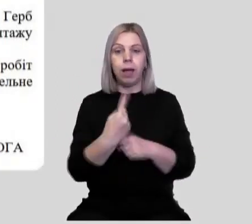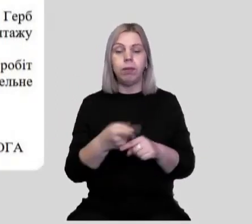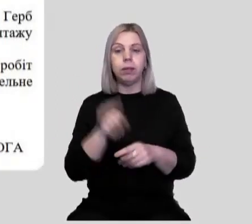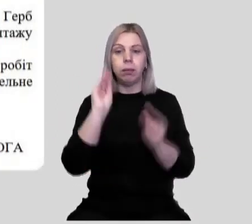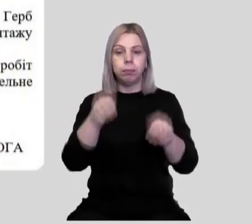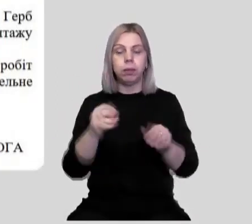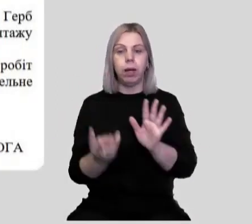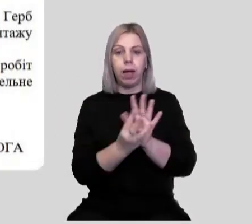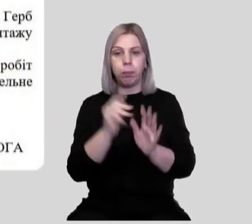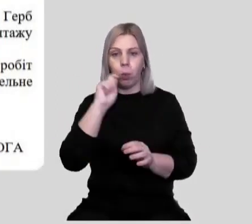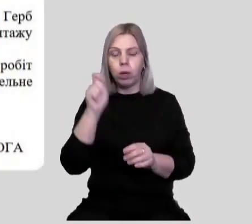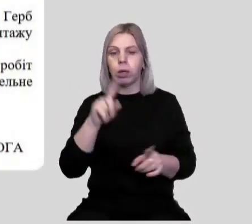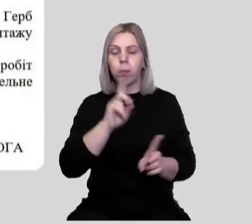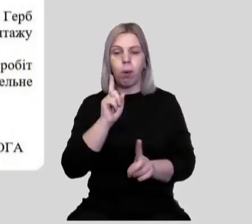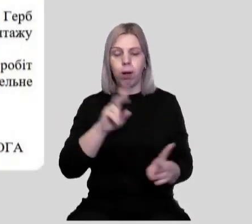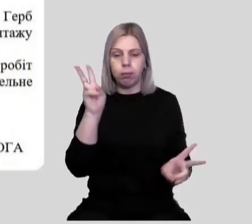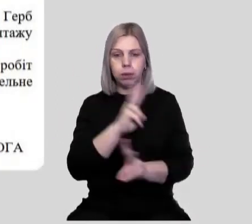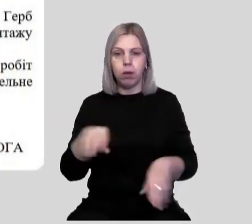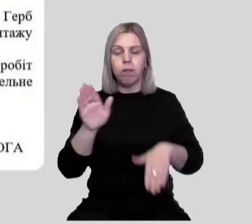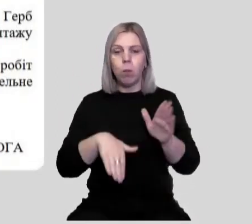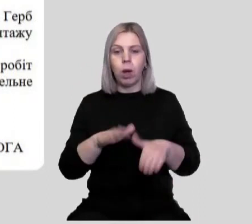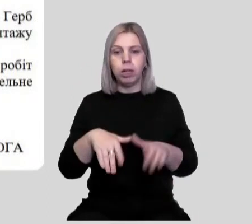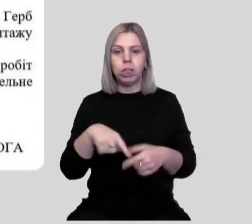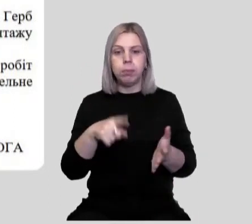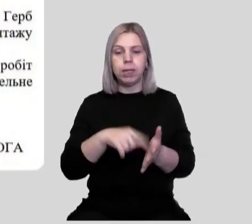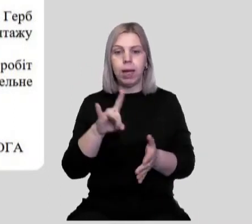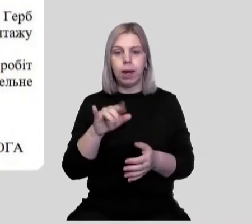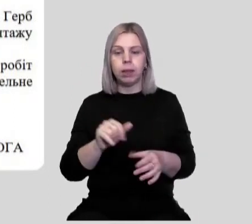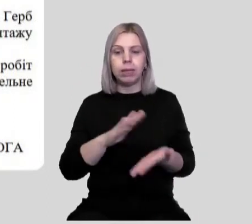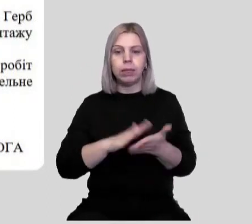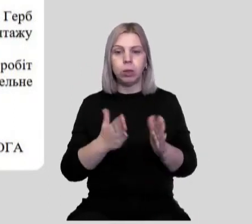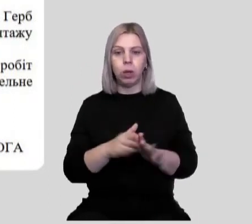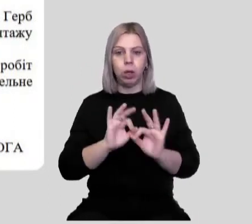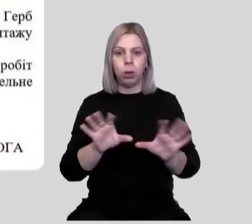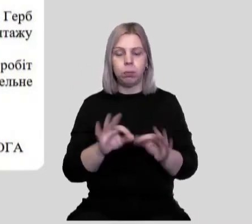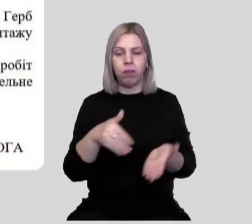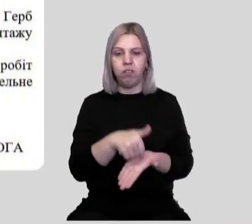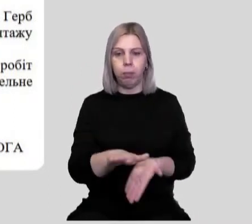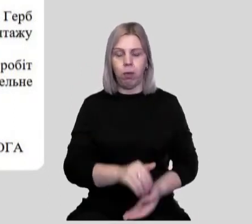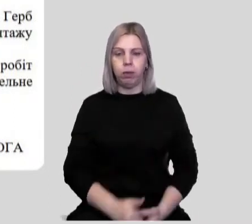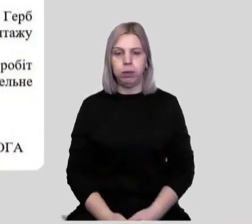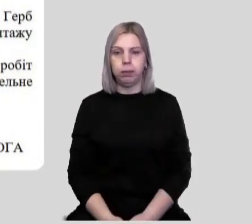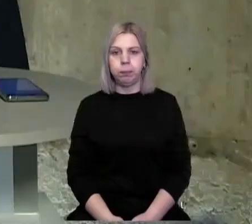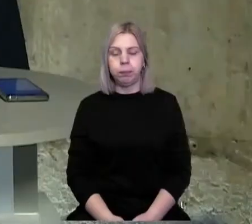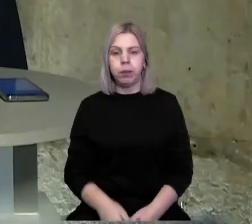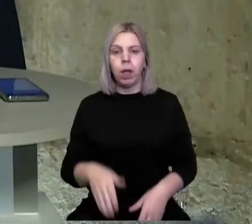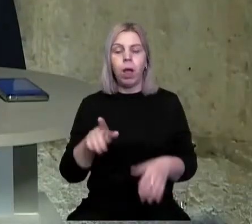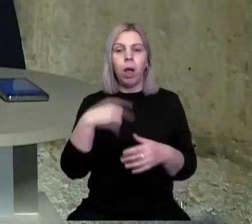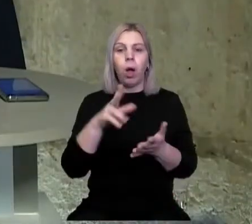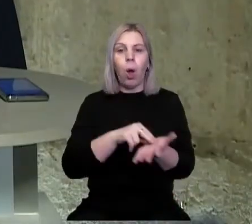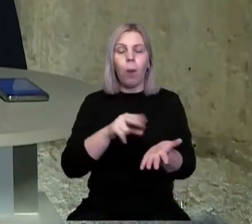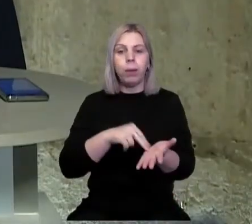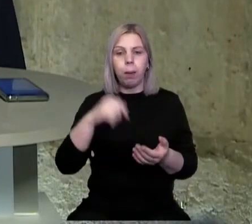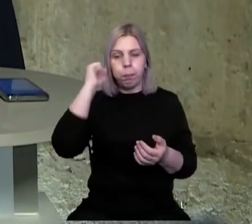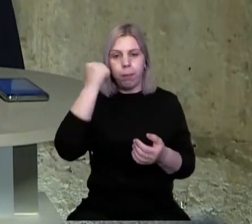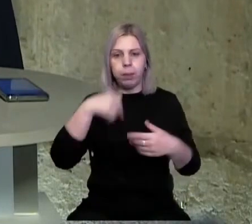постаменті герб України поки не відомо. В Мукачевській міській раді ситуацію коментувати відмовилися. Копію пам'ятника